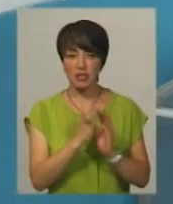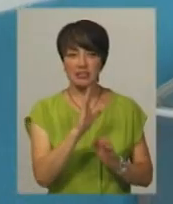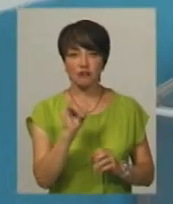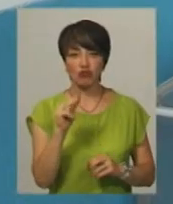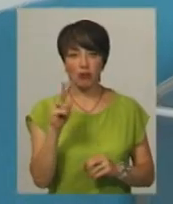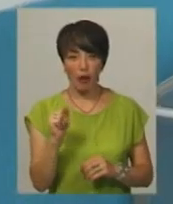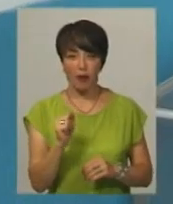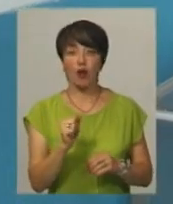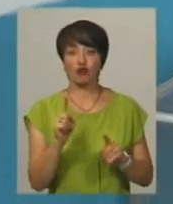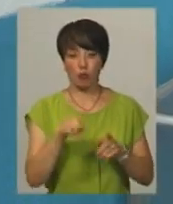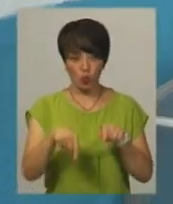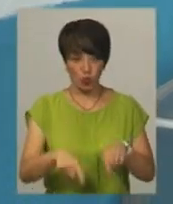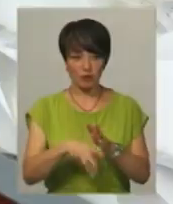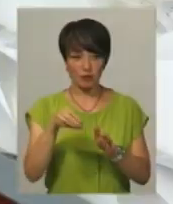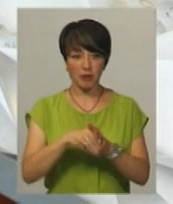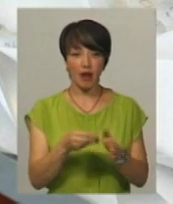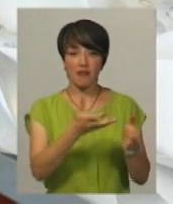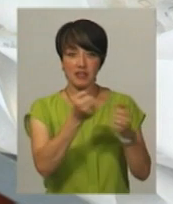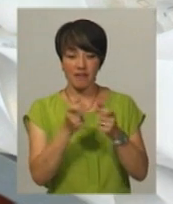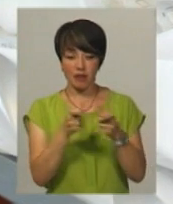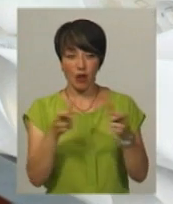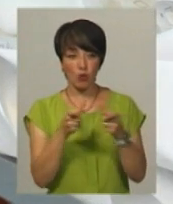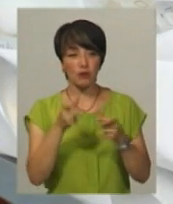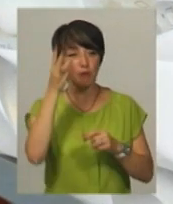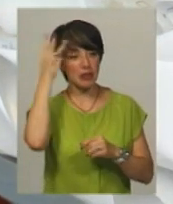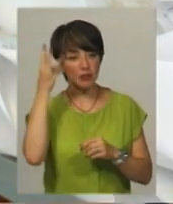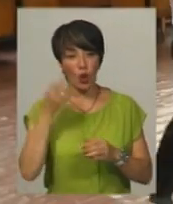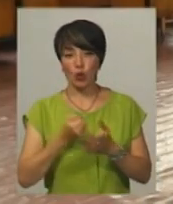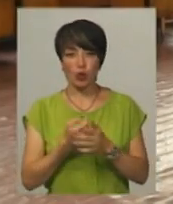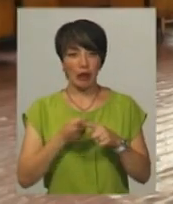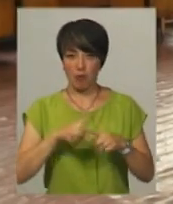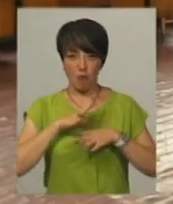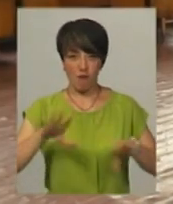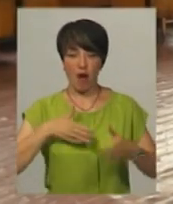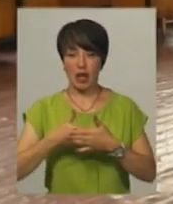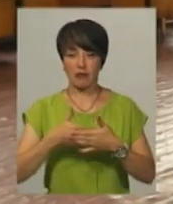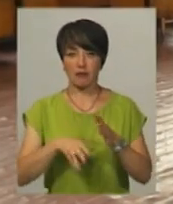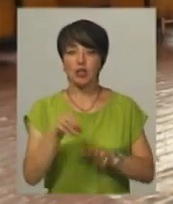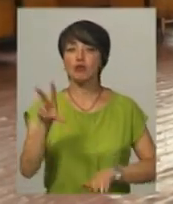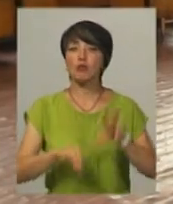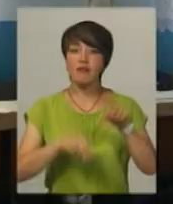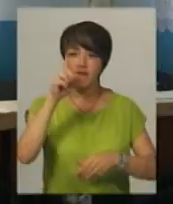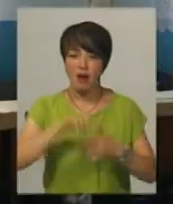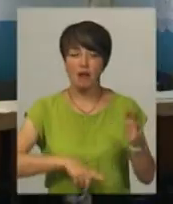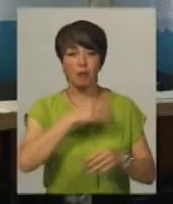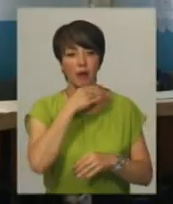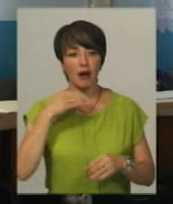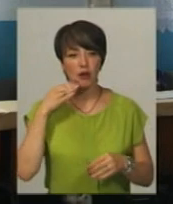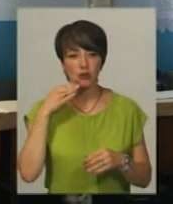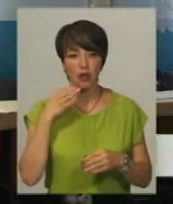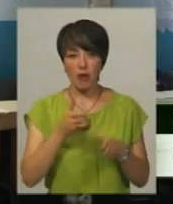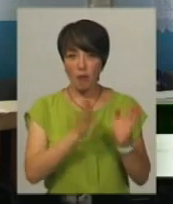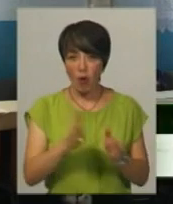проголосувати, взяв відкріпний талон в обласному центрі. Хоча до цього був не надто активним виборцем. Каже, сподівань багато. Якийсь